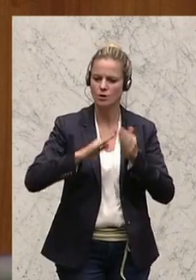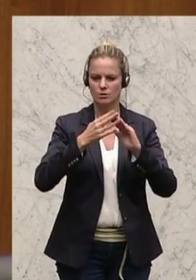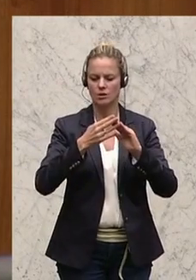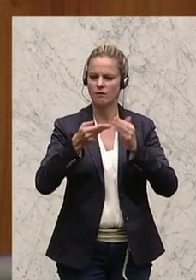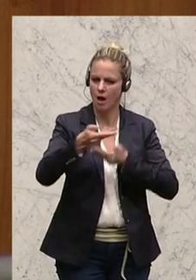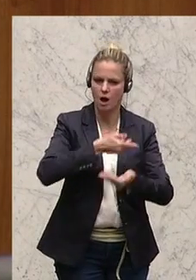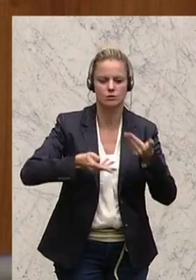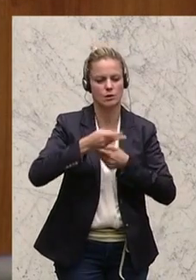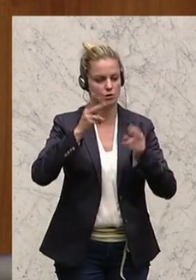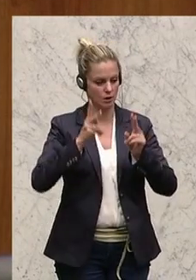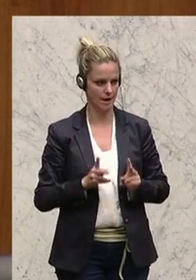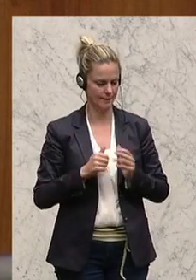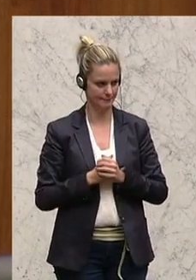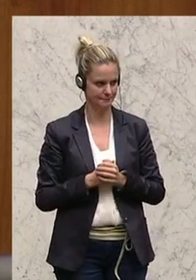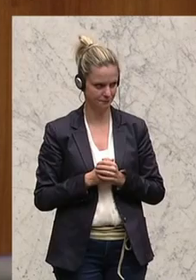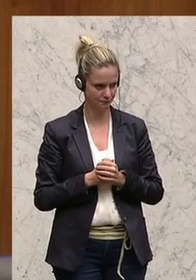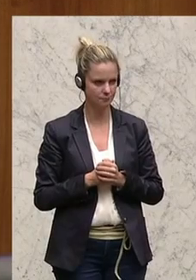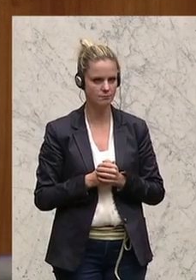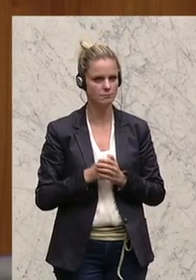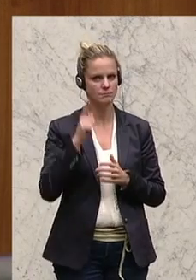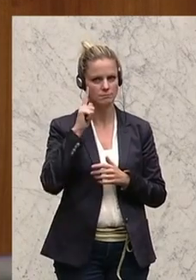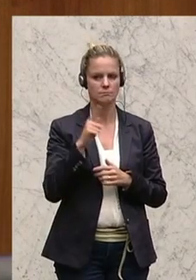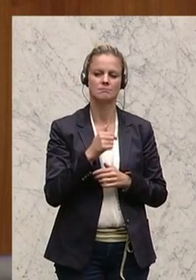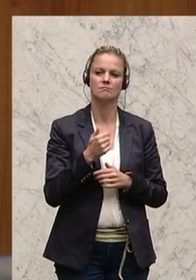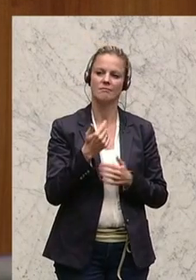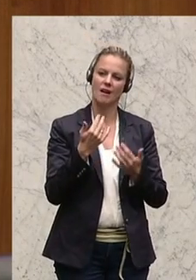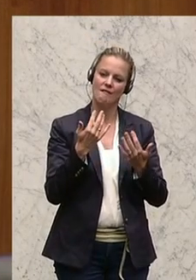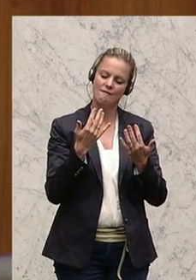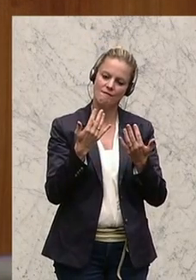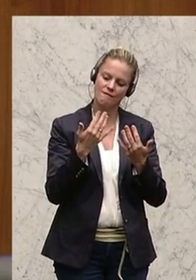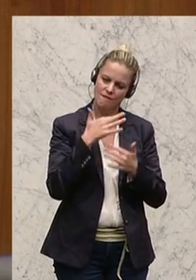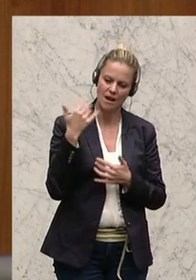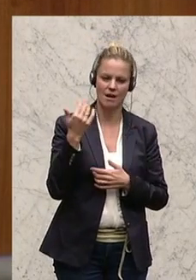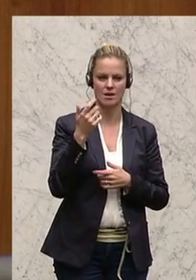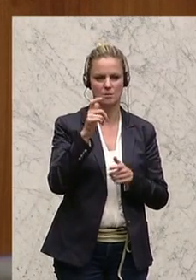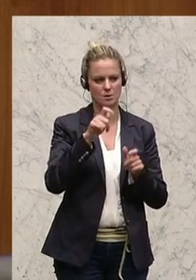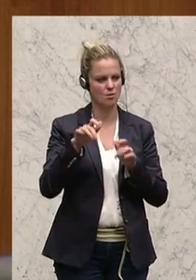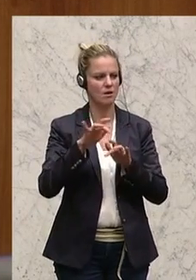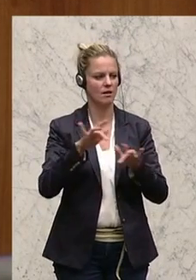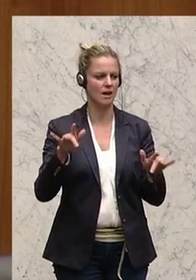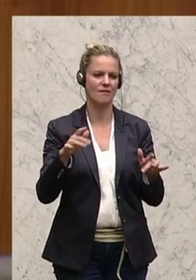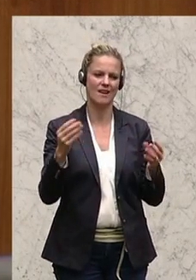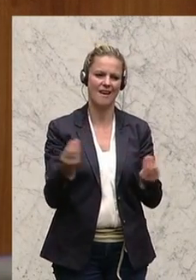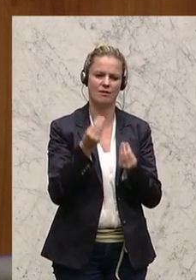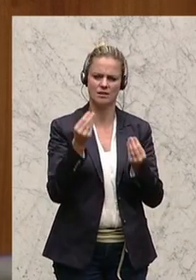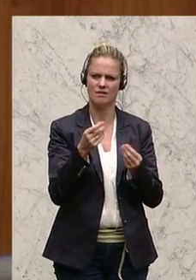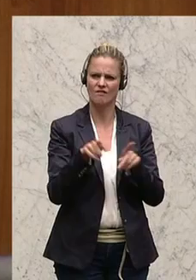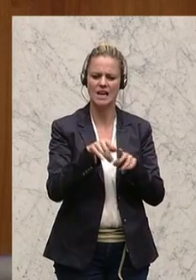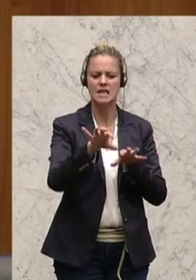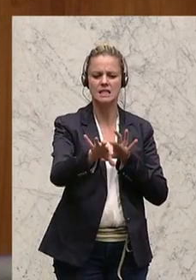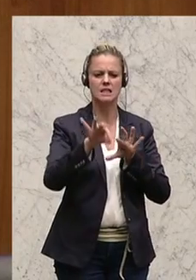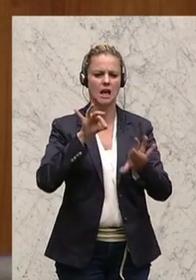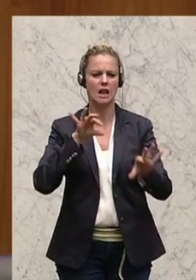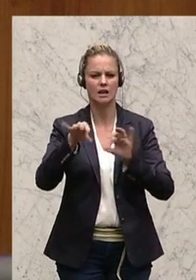Und daher glaube ich, dass viele hier offensichtlich im Prozentsatz mehrere doch so etwas haben wie eine selektive Wahrnehmung.